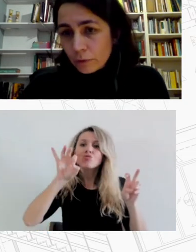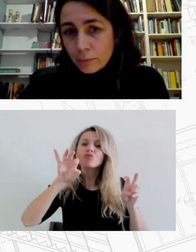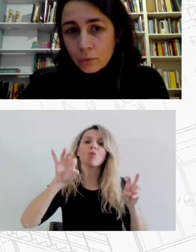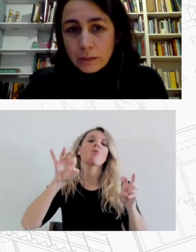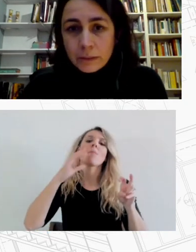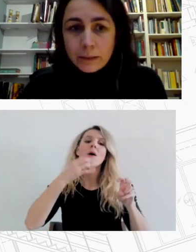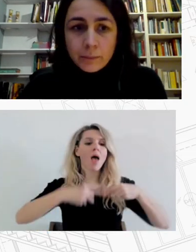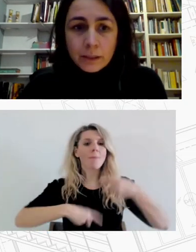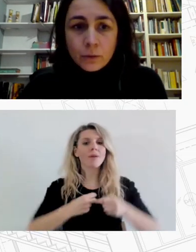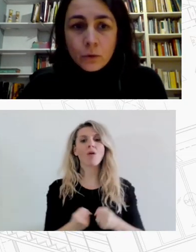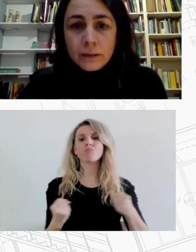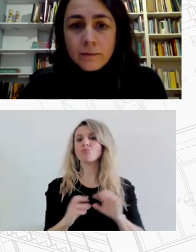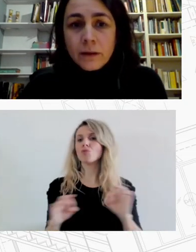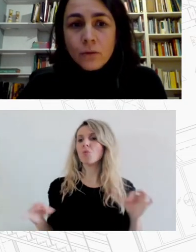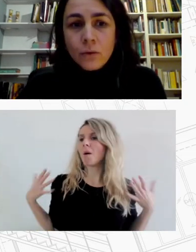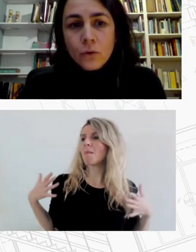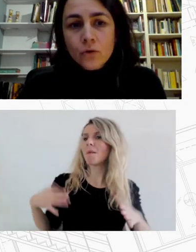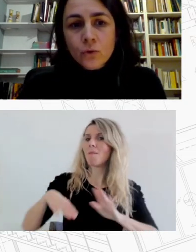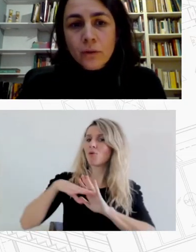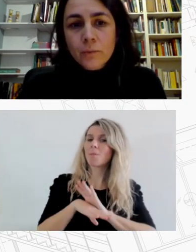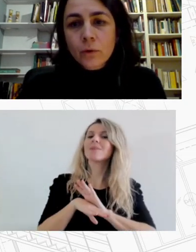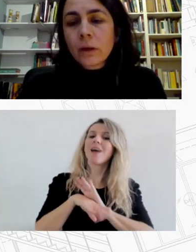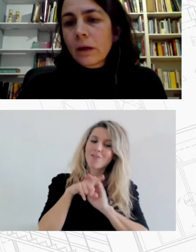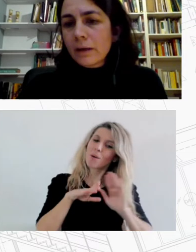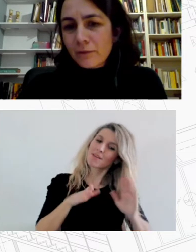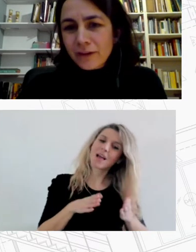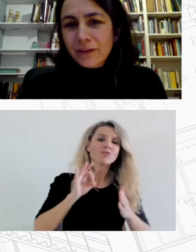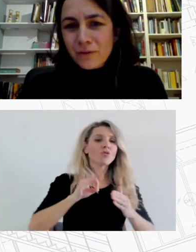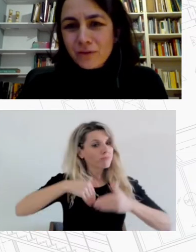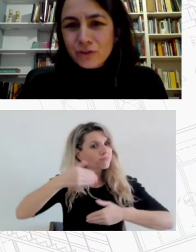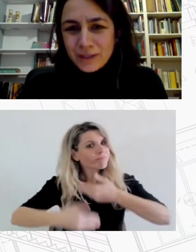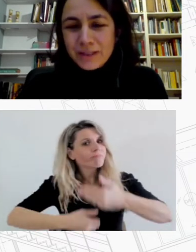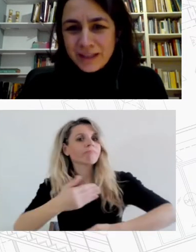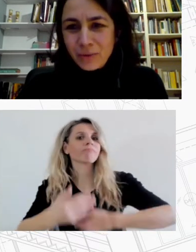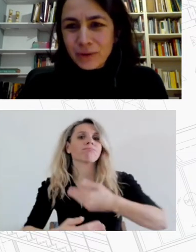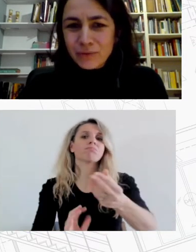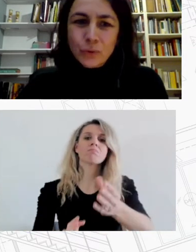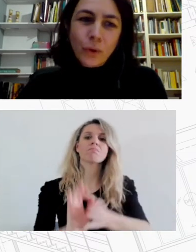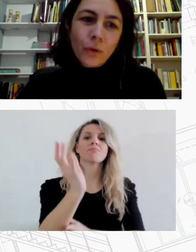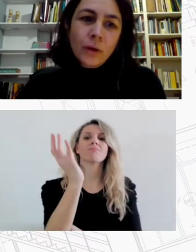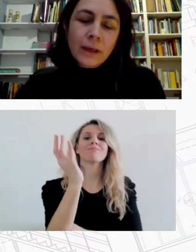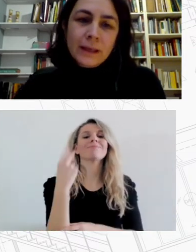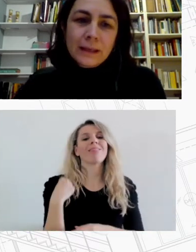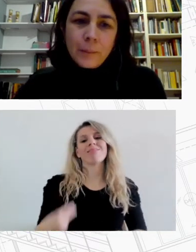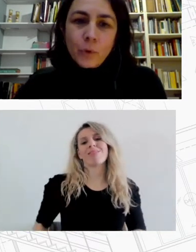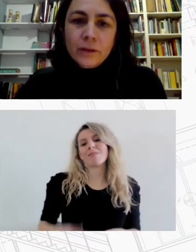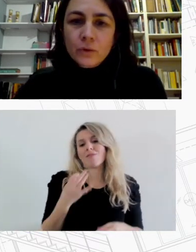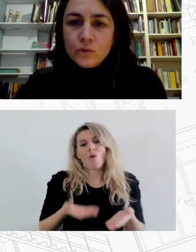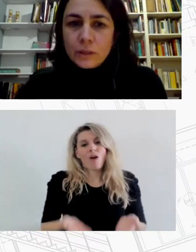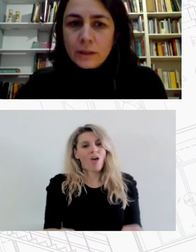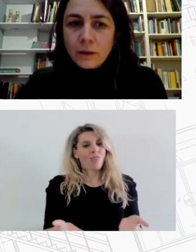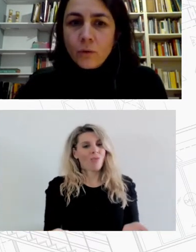τα προγράμματα μέχρι τώρα και βέβαια εδώ ο ρόλος των Δήμων αναφέρθηκε βεβαίως και είμαστε εδώ για αυτό το λόγο, είναι